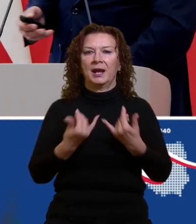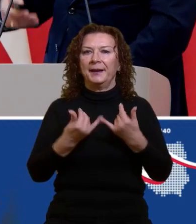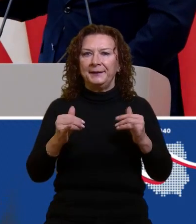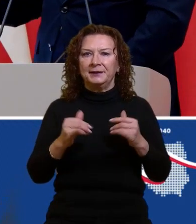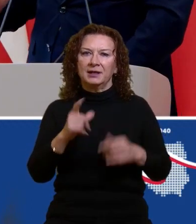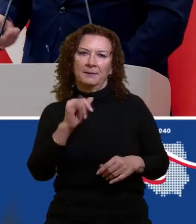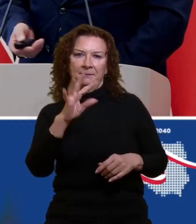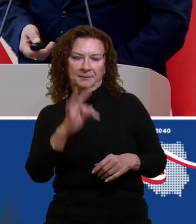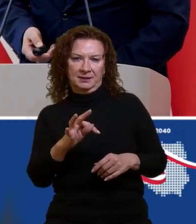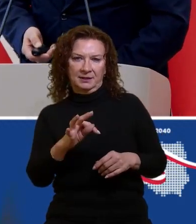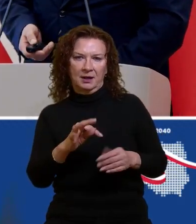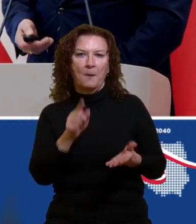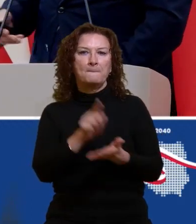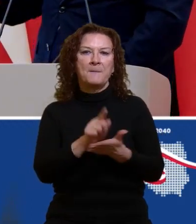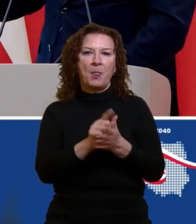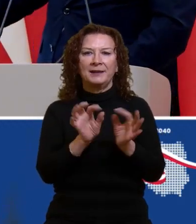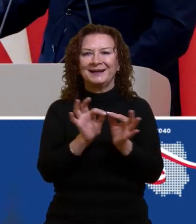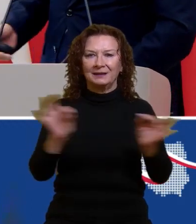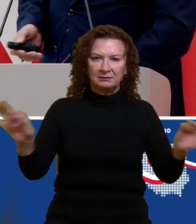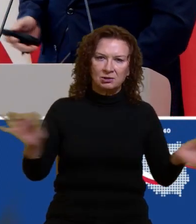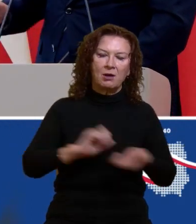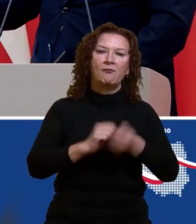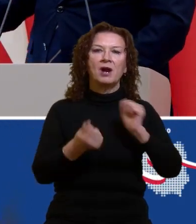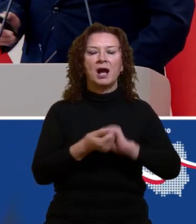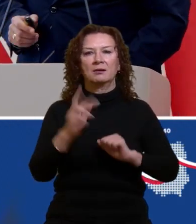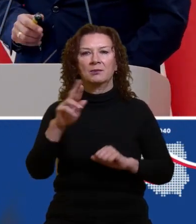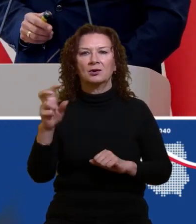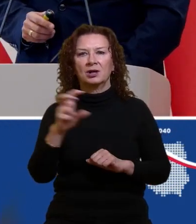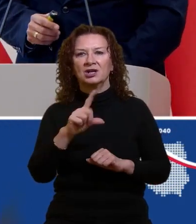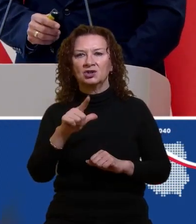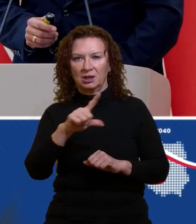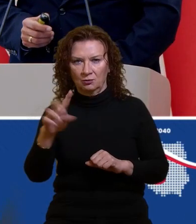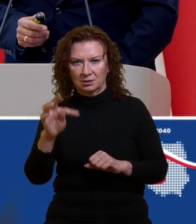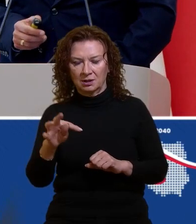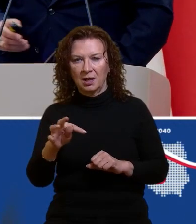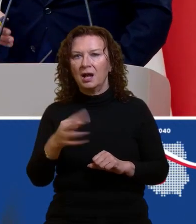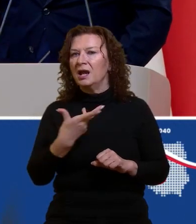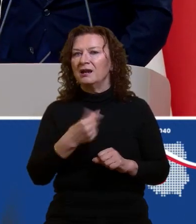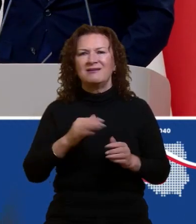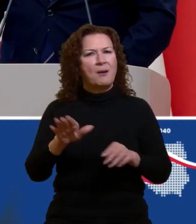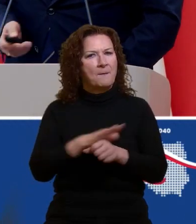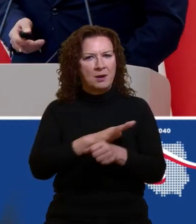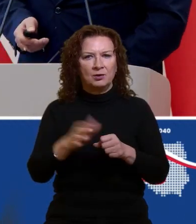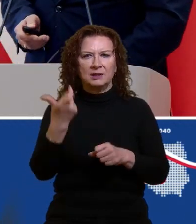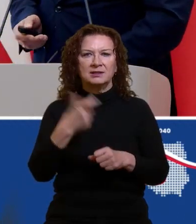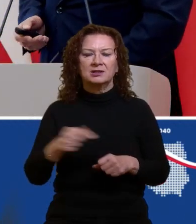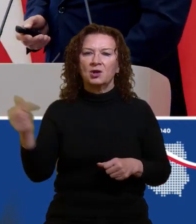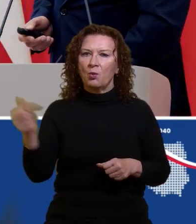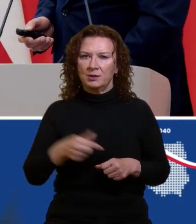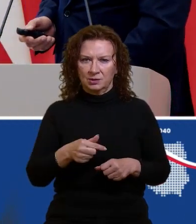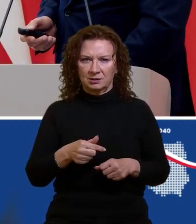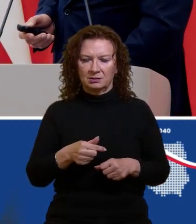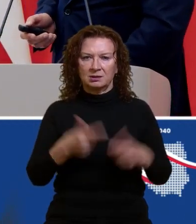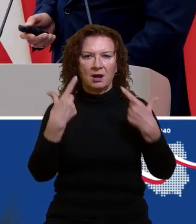oczywiście podatek liniowy, czy ryczałt, czy jeszcze tam niespełna 100 tysięcy podatników na karcie podatkowej. To są, to